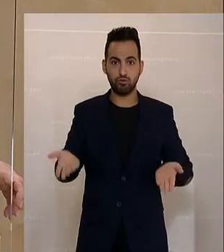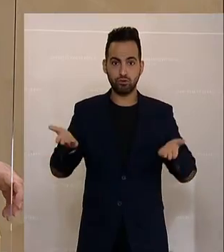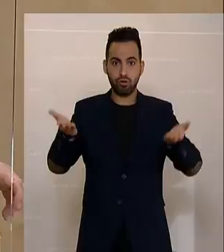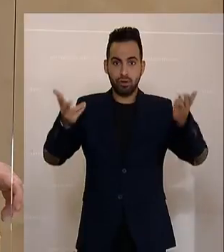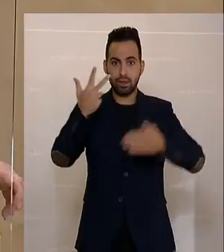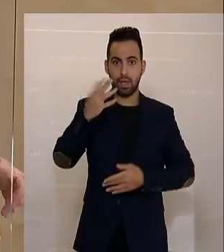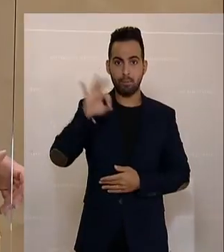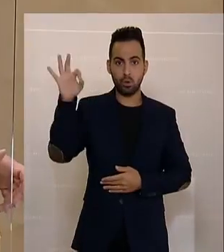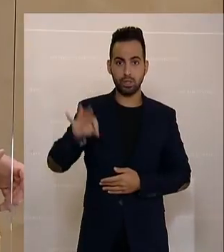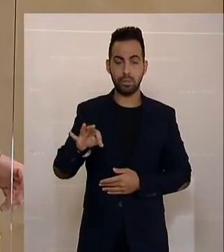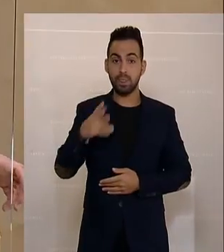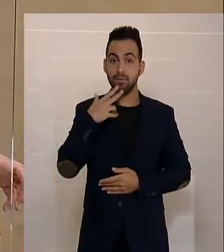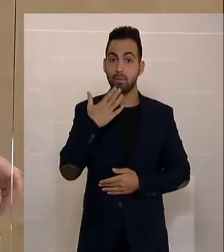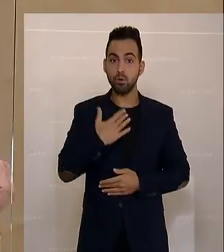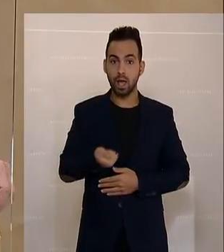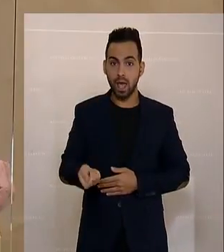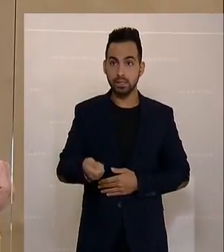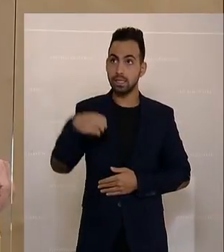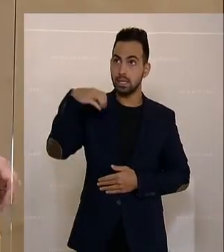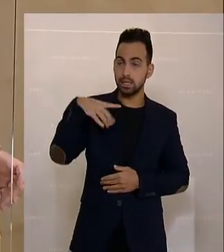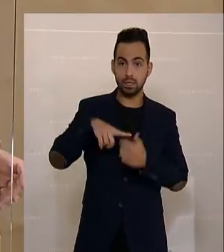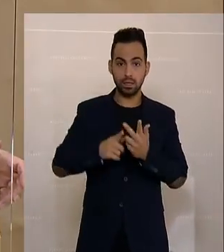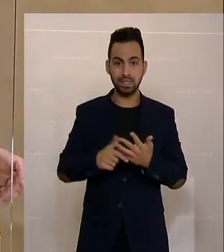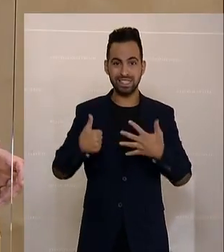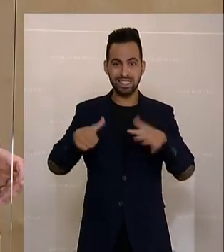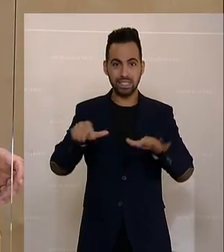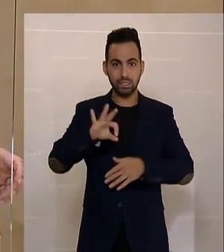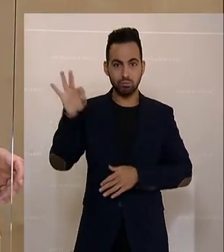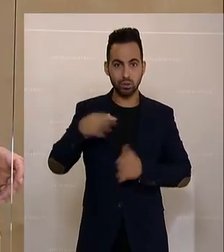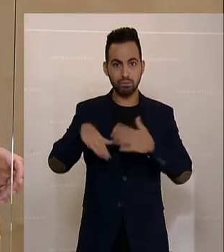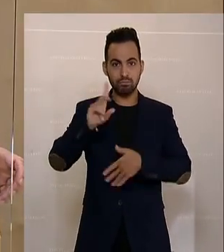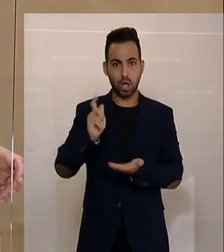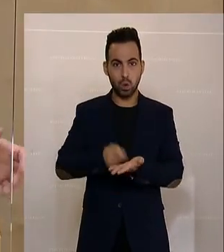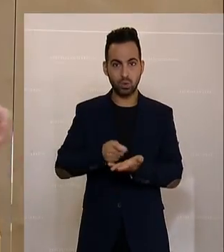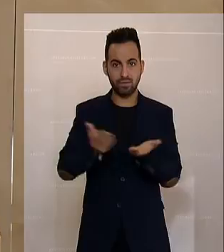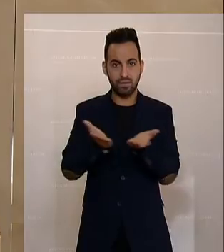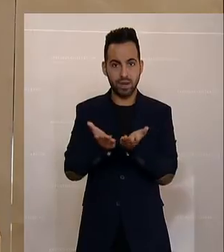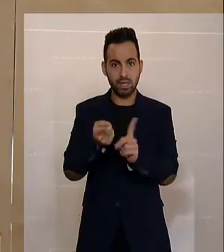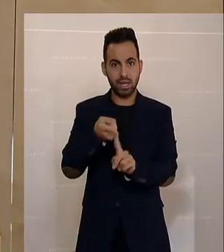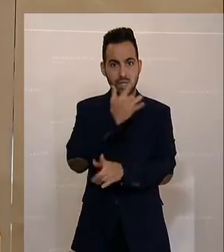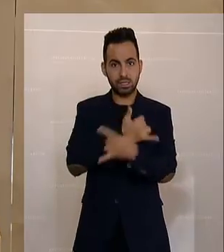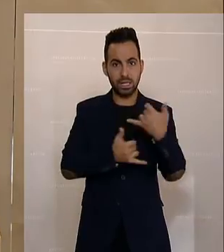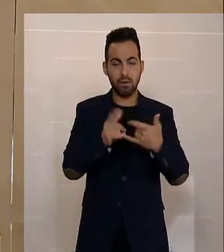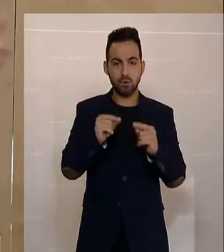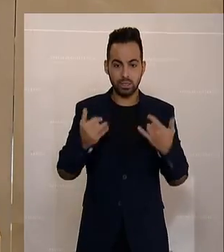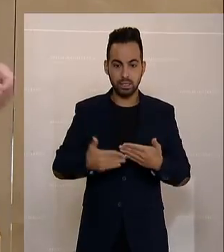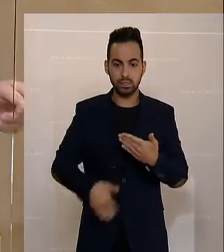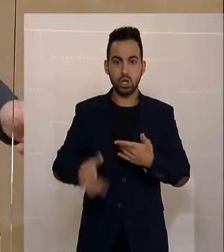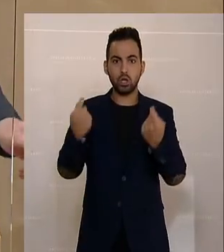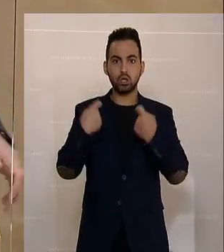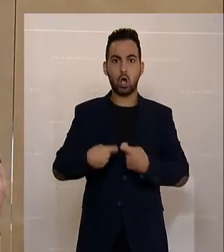Prozent. Wer noch heizen will und das Licht auftreten würde, hat um 16 Prozent mehr Kosten als im Vorjahr. Das heißt, es kommt eine unheimliche